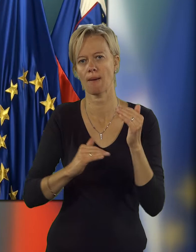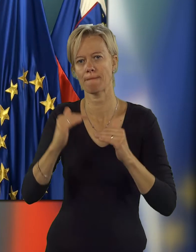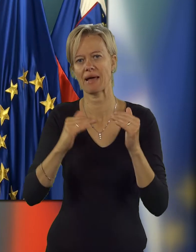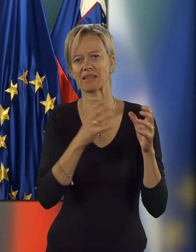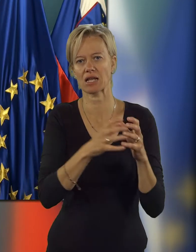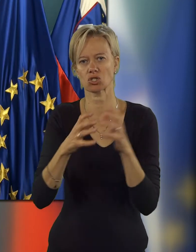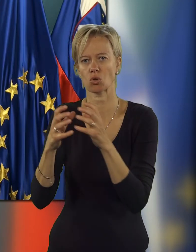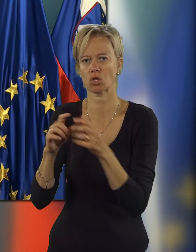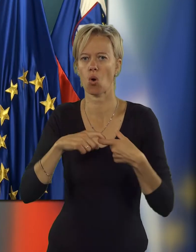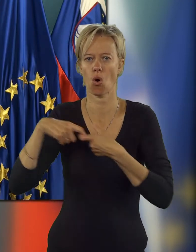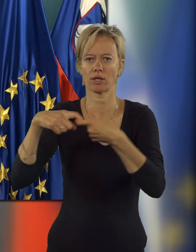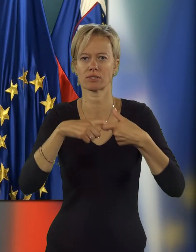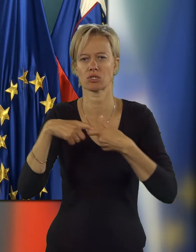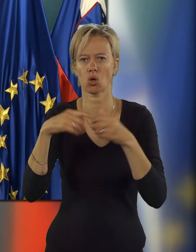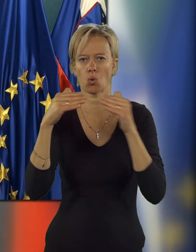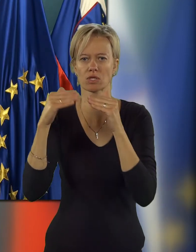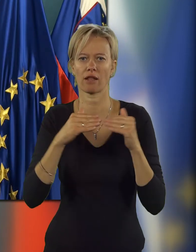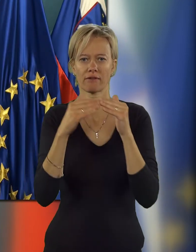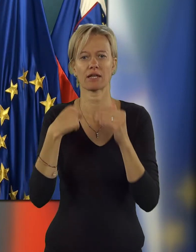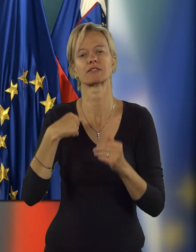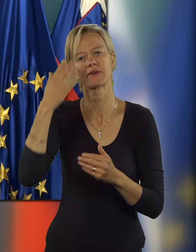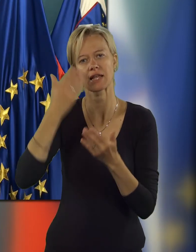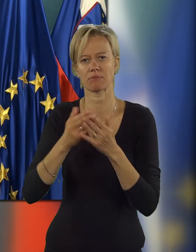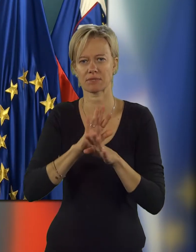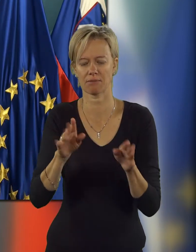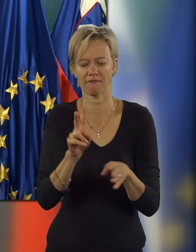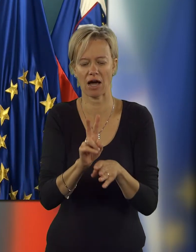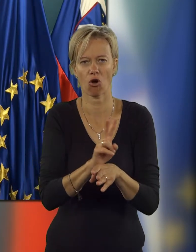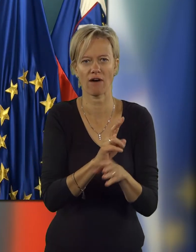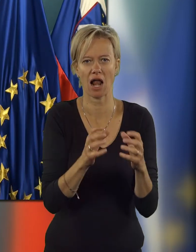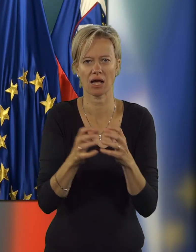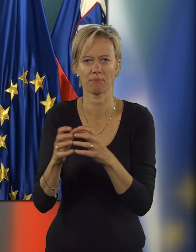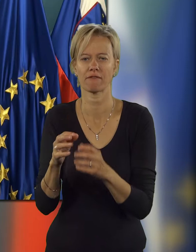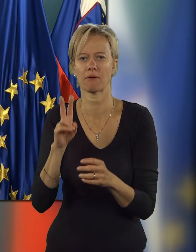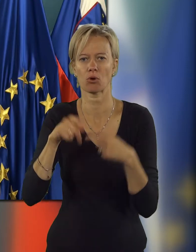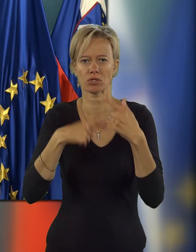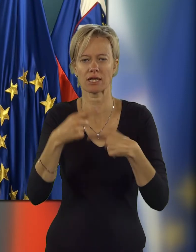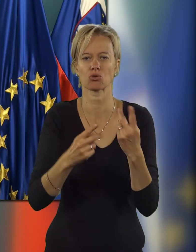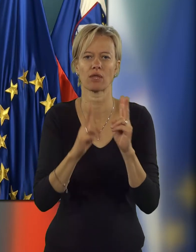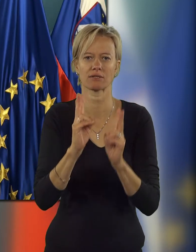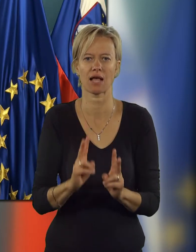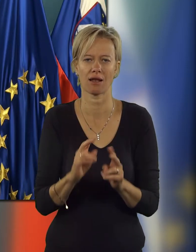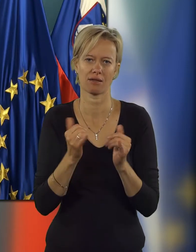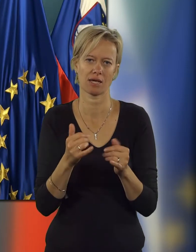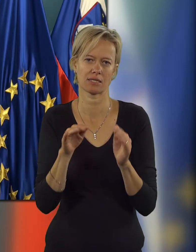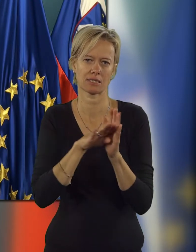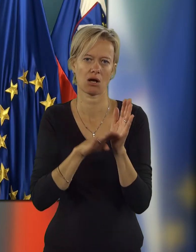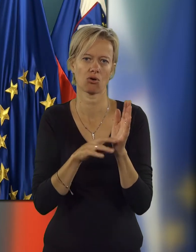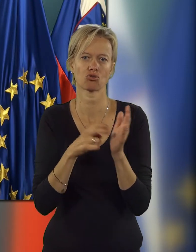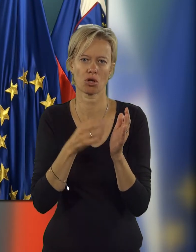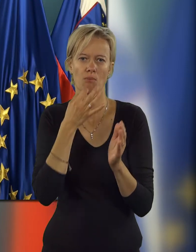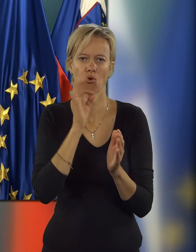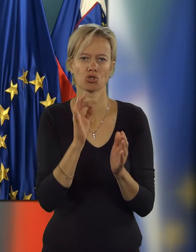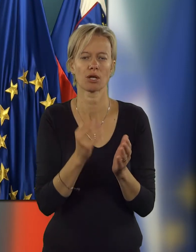medresorsko in kolicijsko vzklajevanje in jaz verjamem, da s temi varovalkami, ki so vsem tem procesu nastale, da je